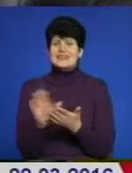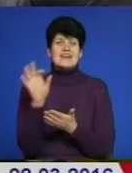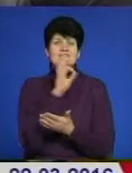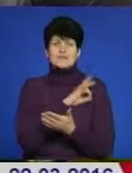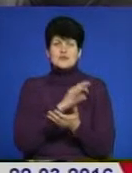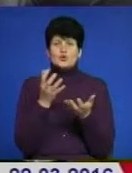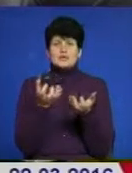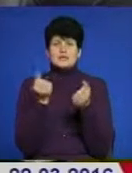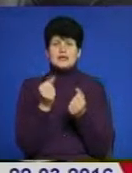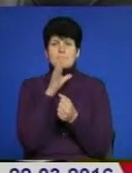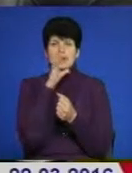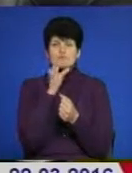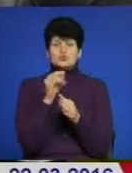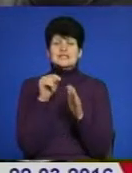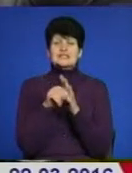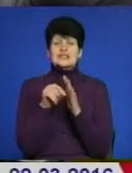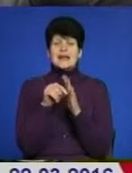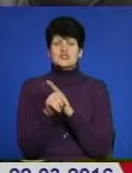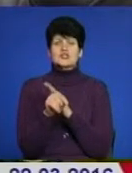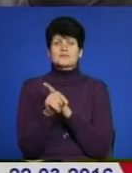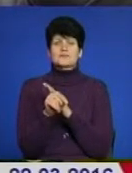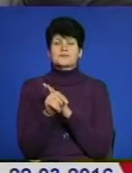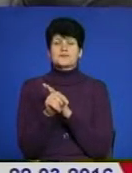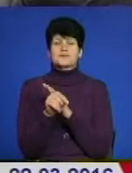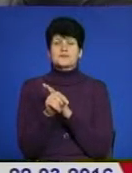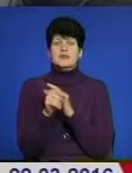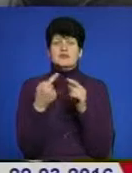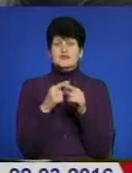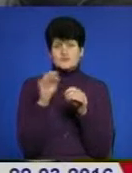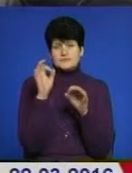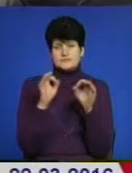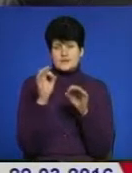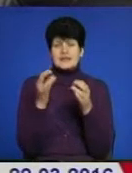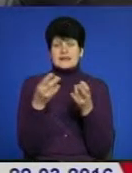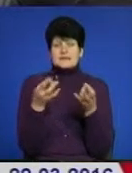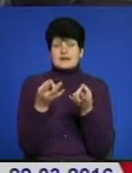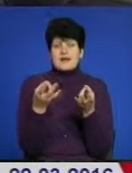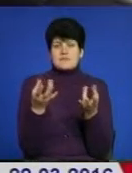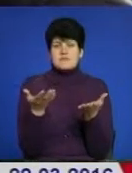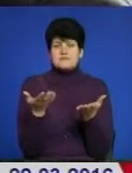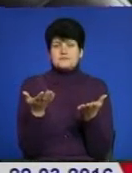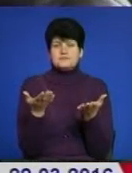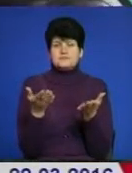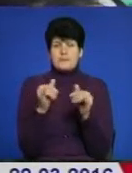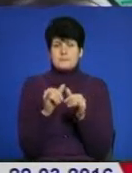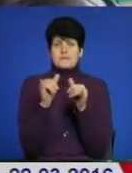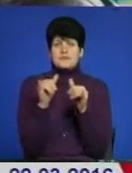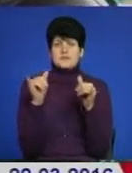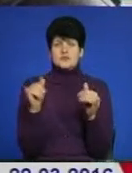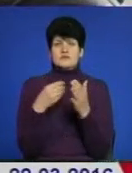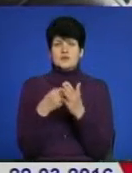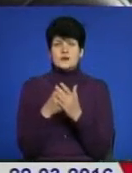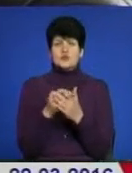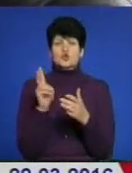маршрути. так, значить, вони індексують і, певно, їм треба варто підносити. Так само бачите,